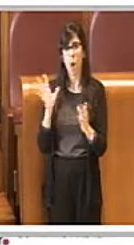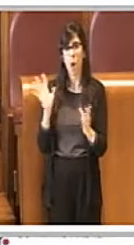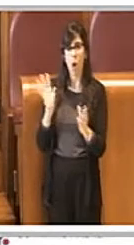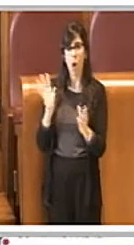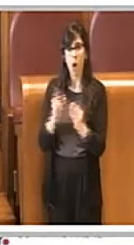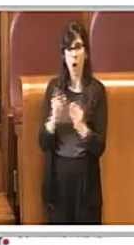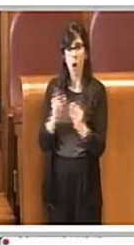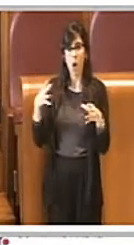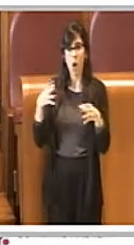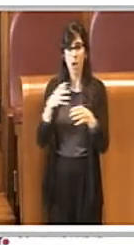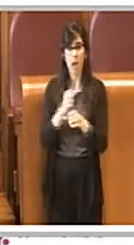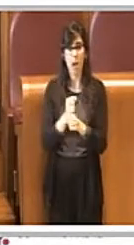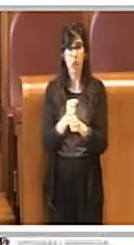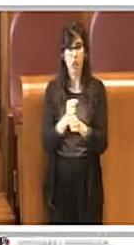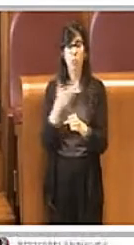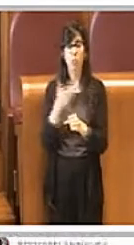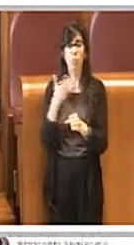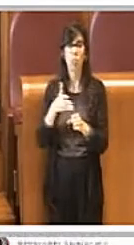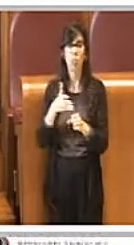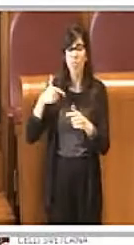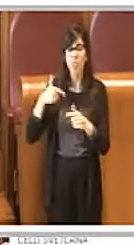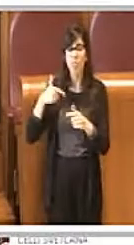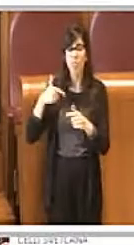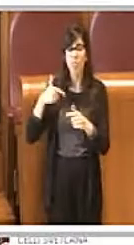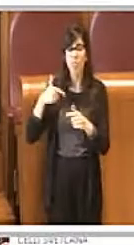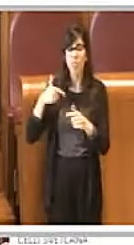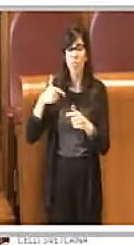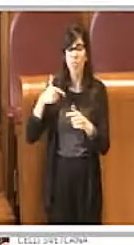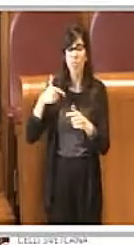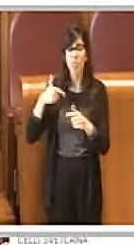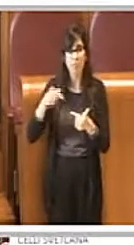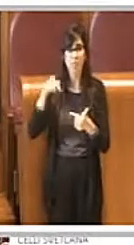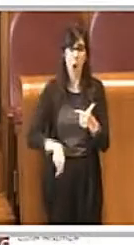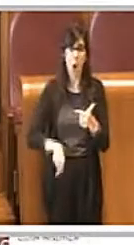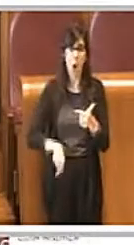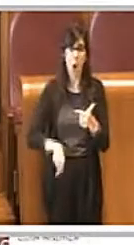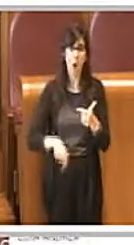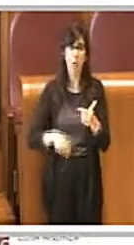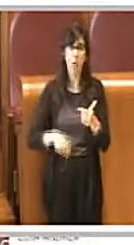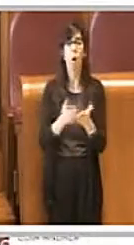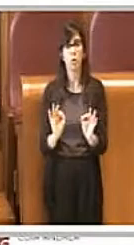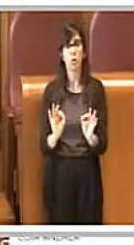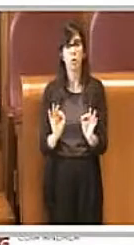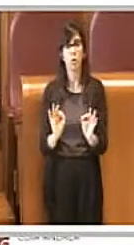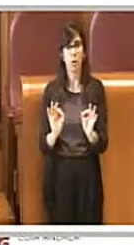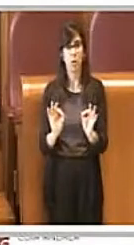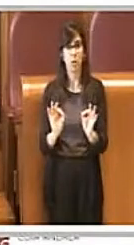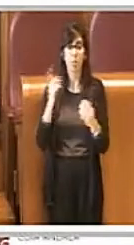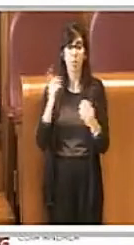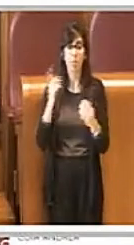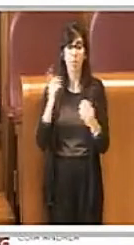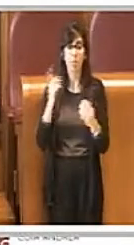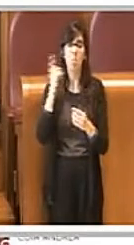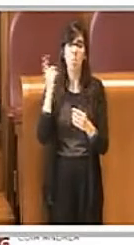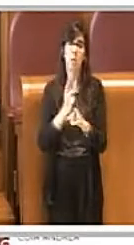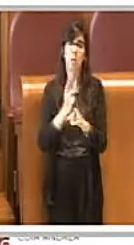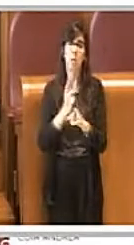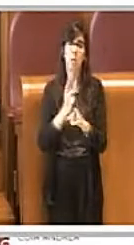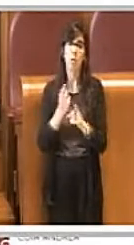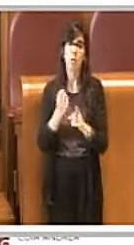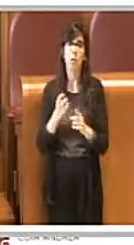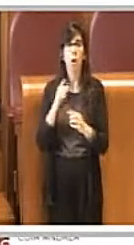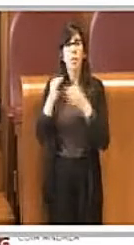passaggi che hanno originato poi la presente mozione. Ancora meglio bisogna riportare in breve i fatti